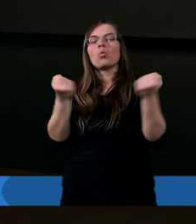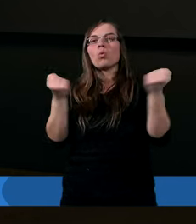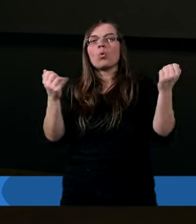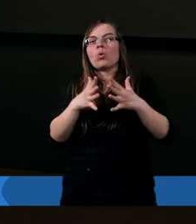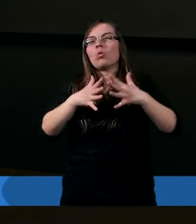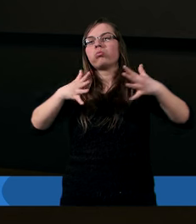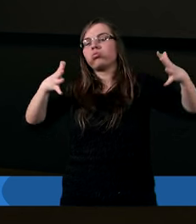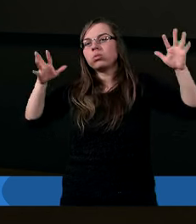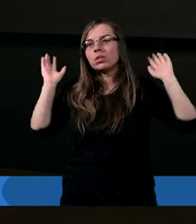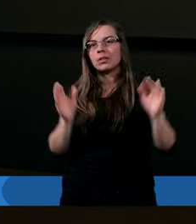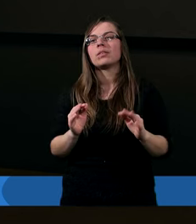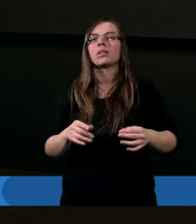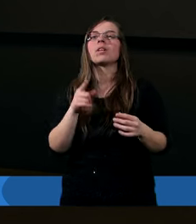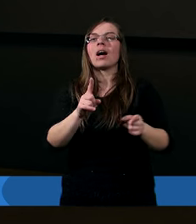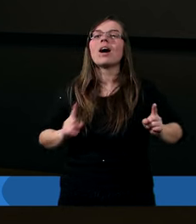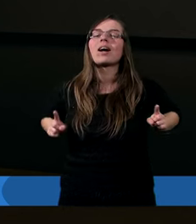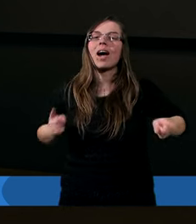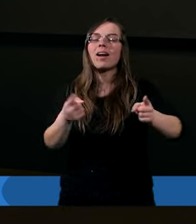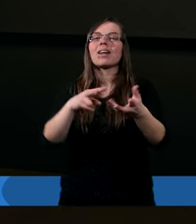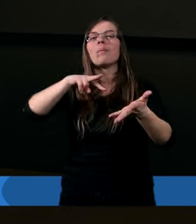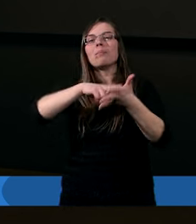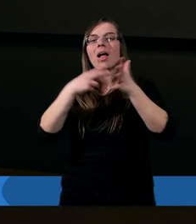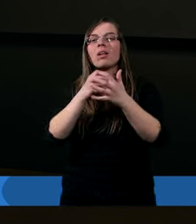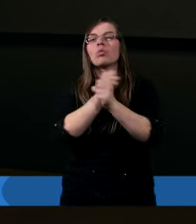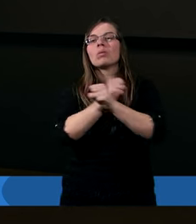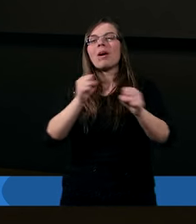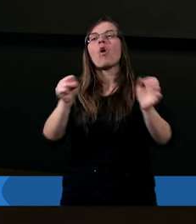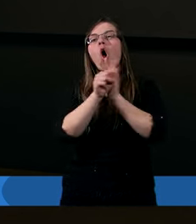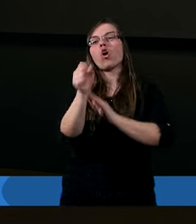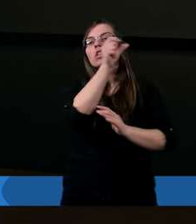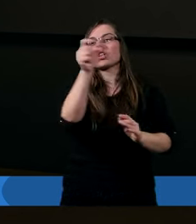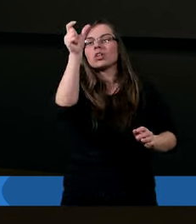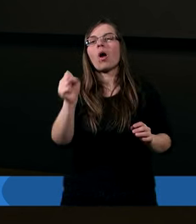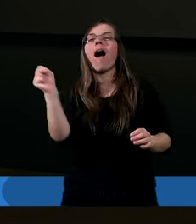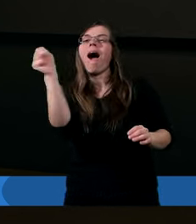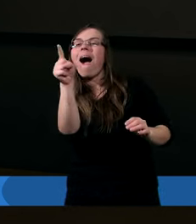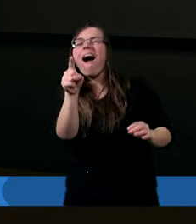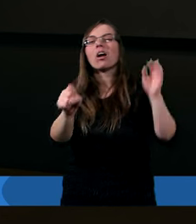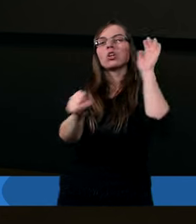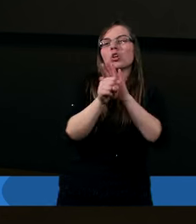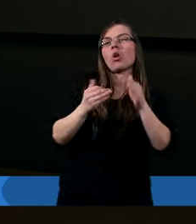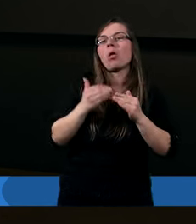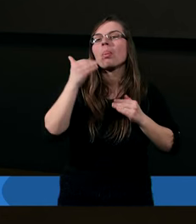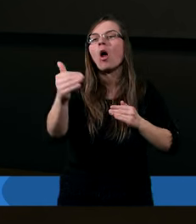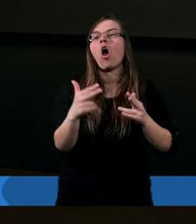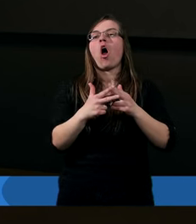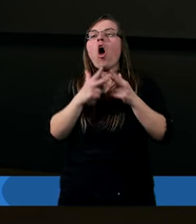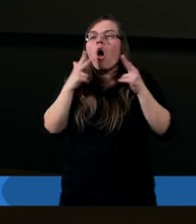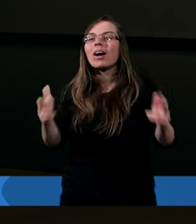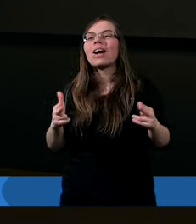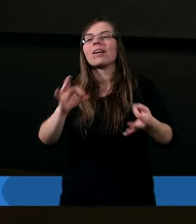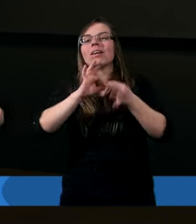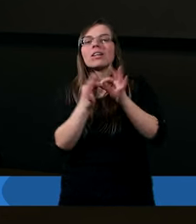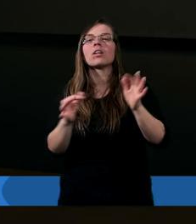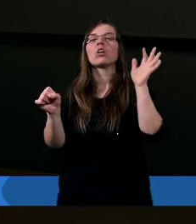w tym realizacji planu zbawienia, od krzyża aż do okresu, gdy Chrystus